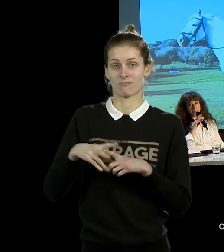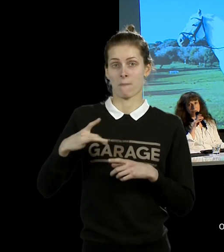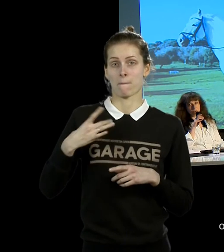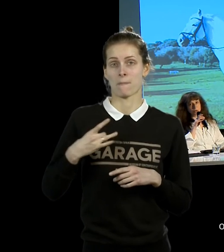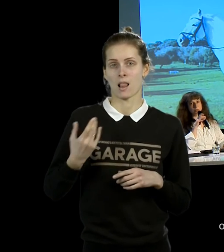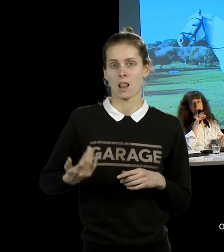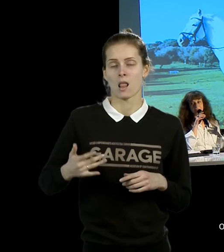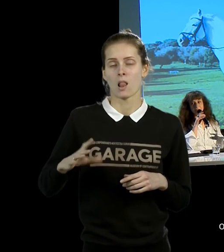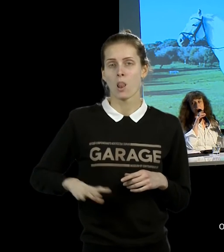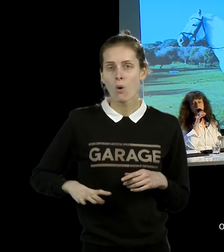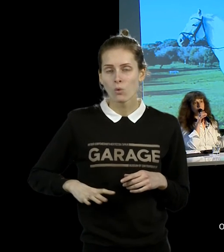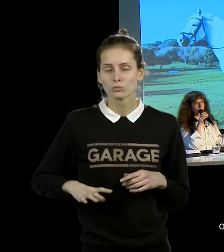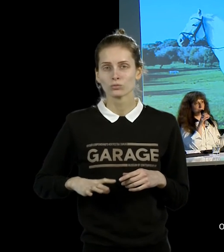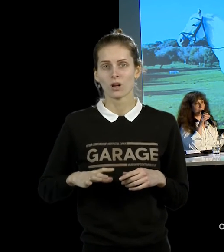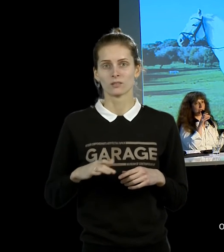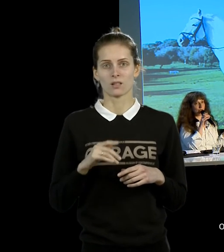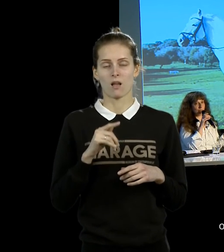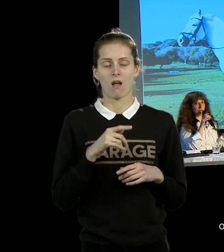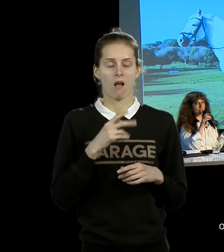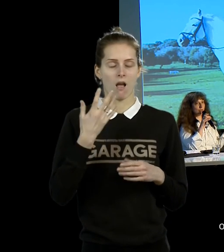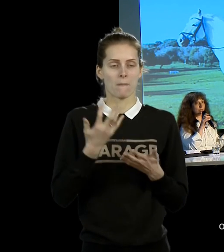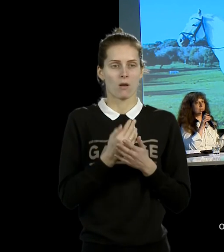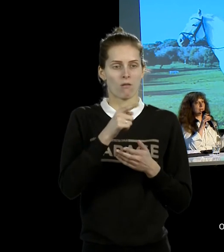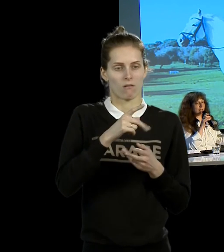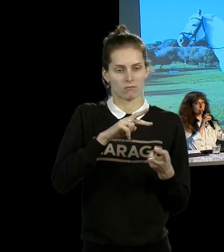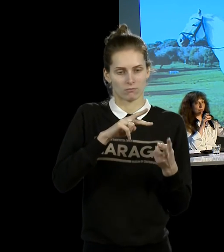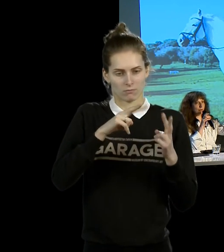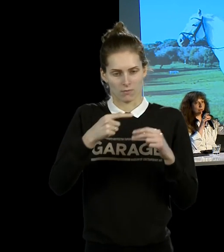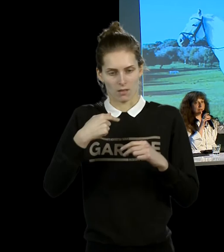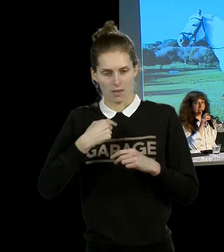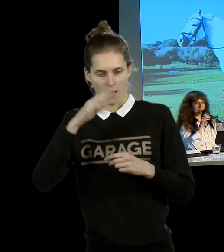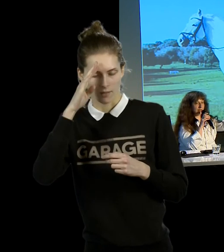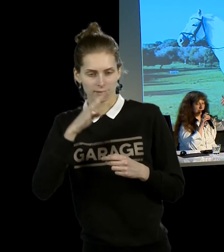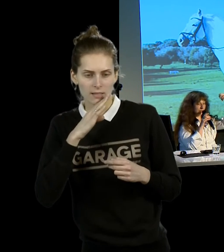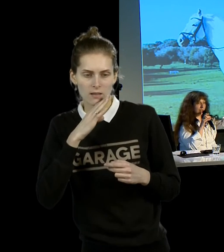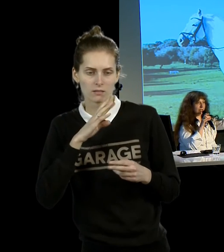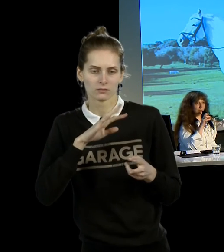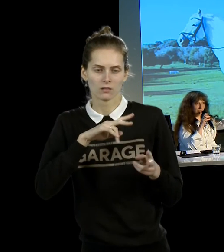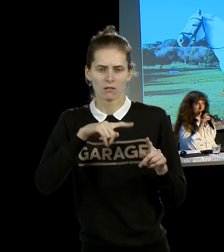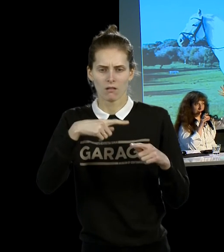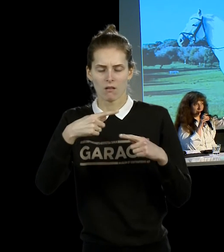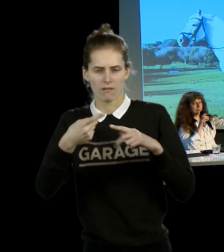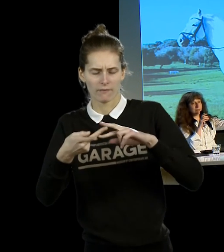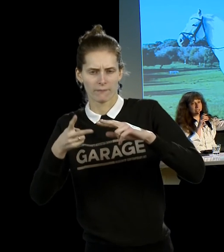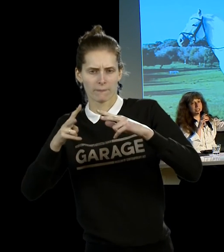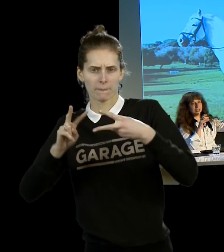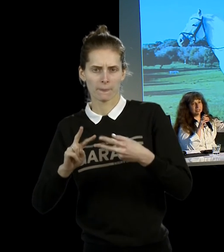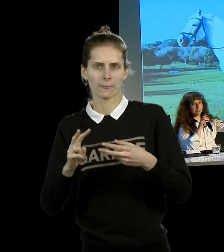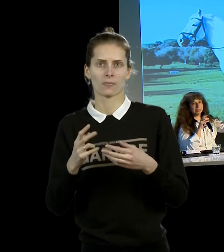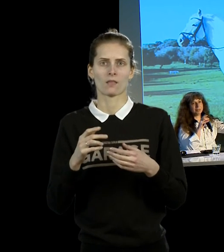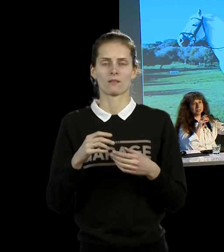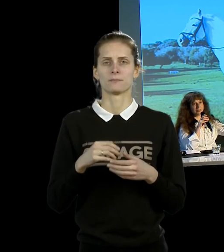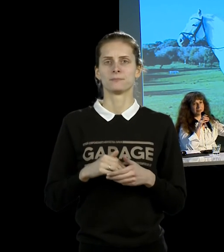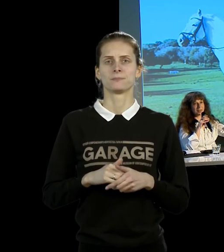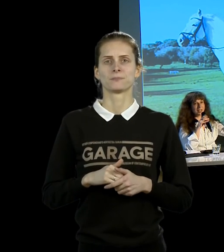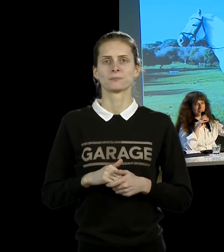со своим отцом, но и представляет этот прекрасный образ героя, который приходит с флагом поражения,